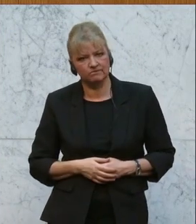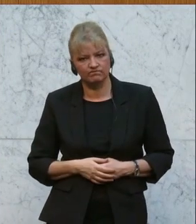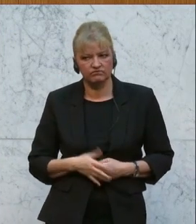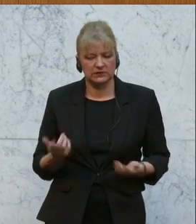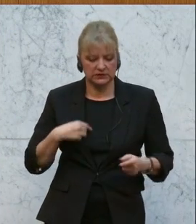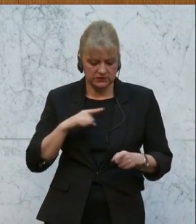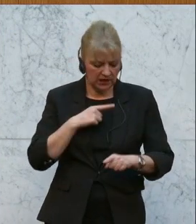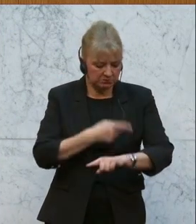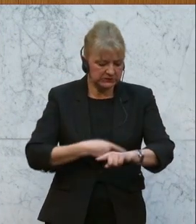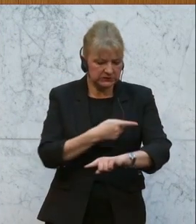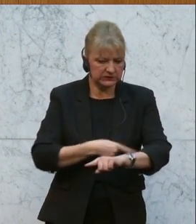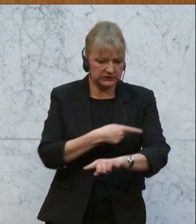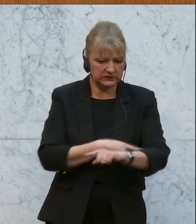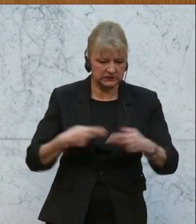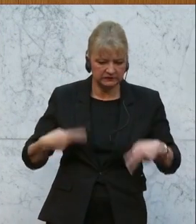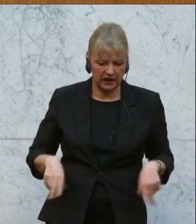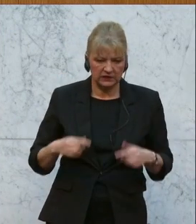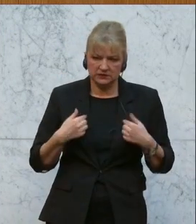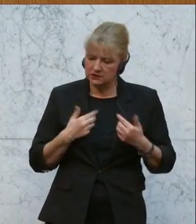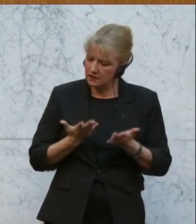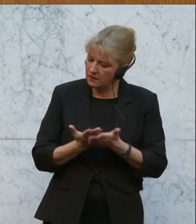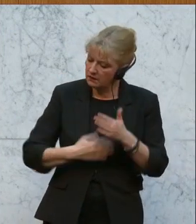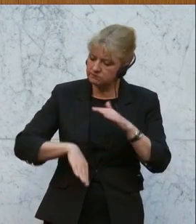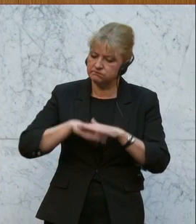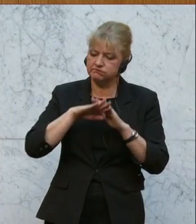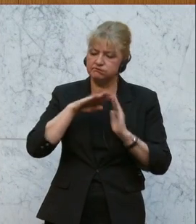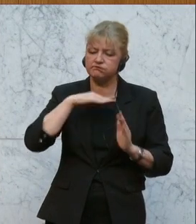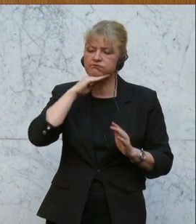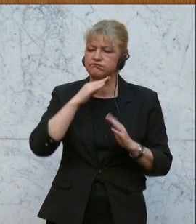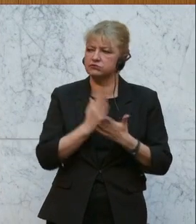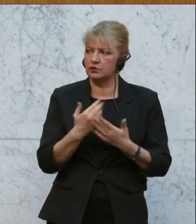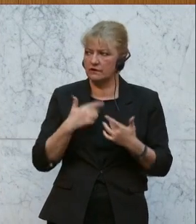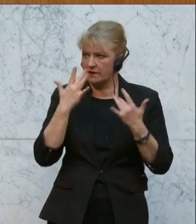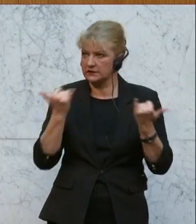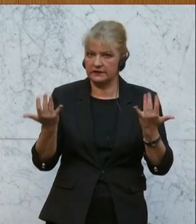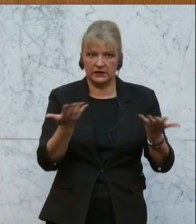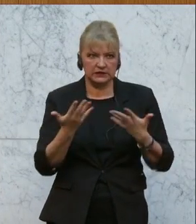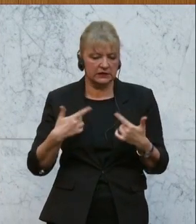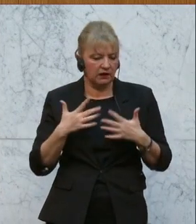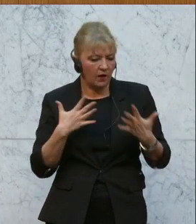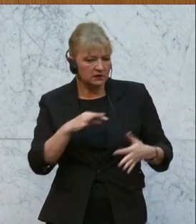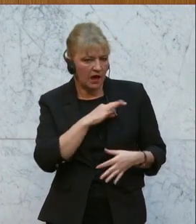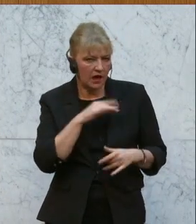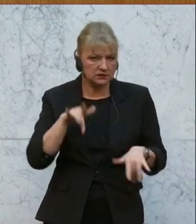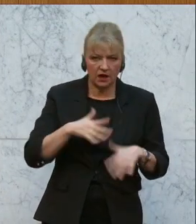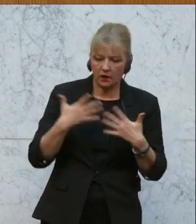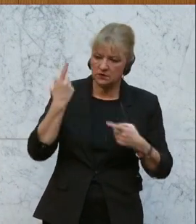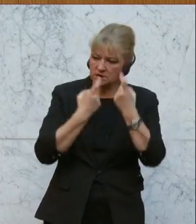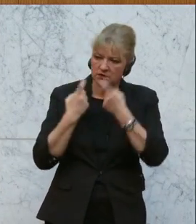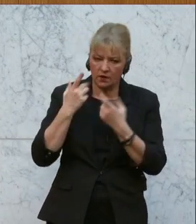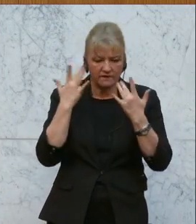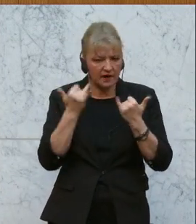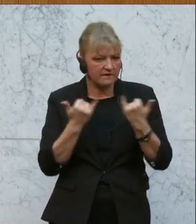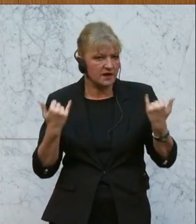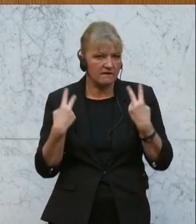verletze mich selber, denn ich bin komplett fertig, ich weiß nicht mehr ein und aus, ich habe große Angst und Sorgen, ich weiß nicht,